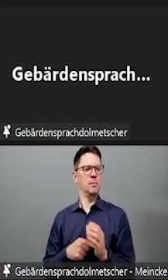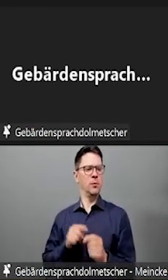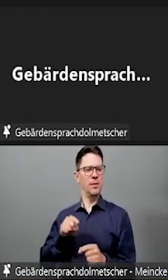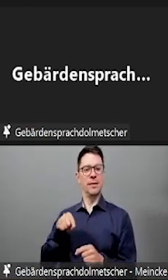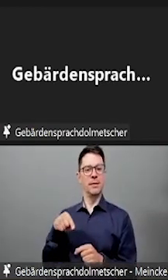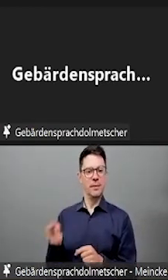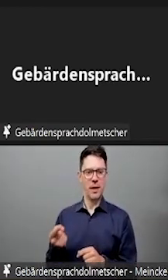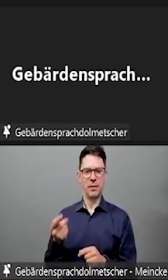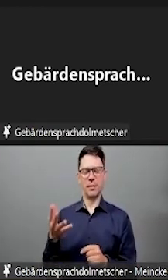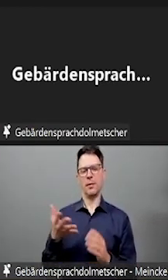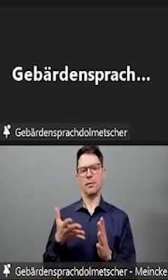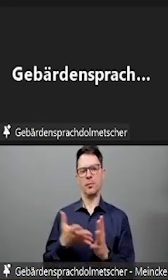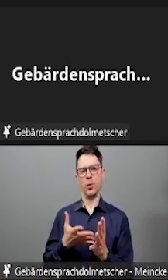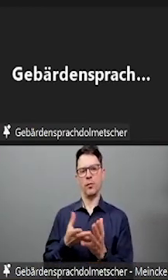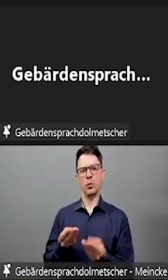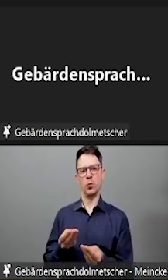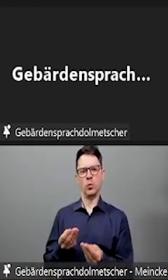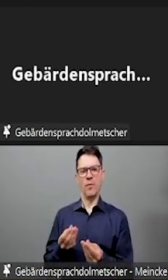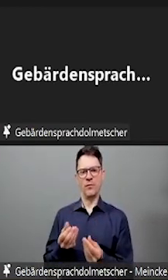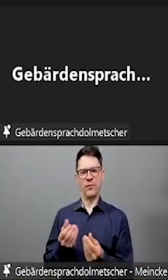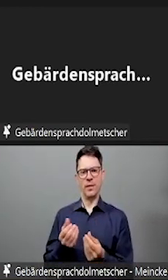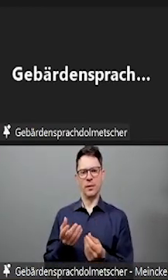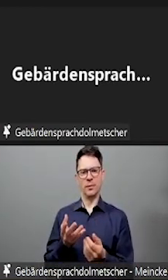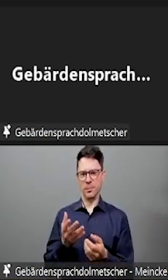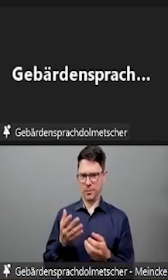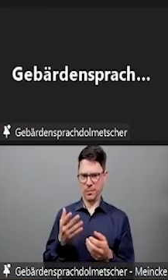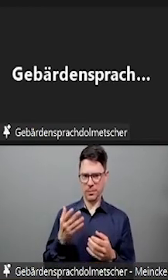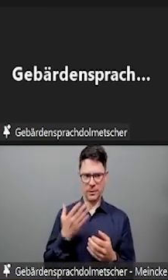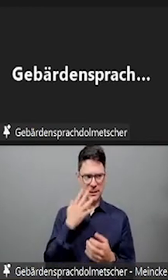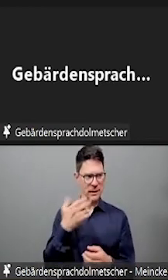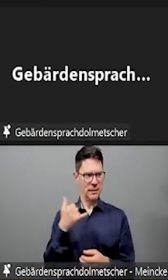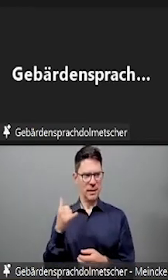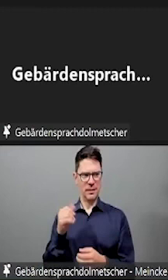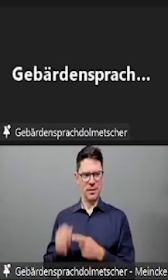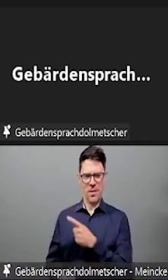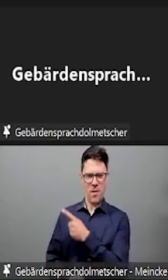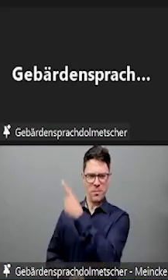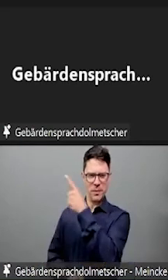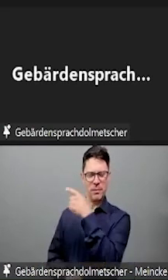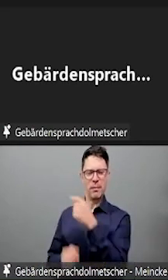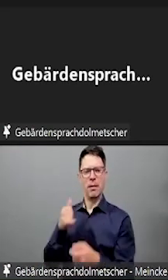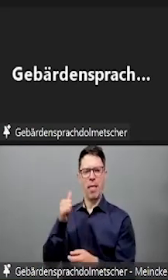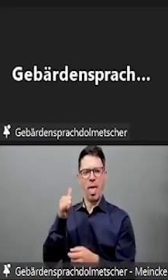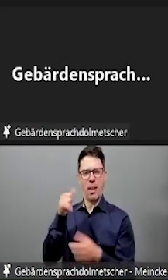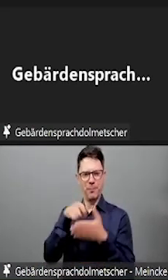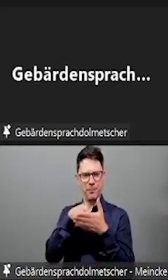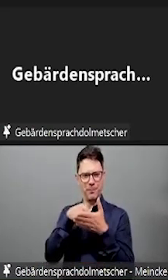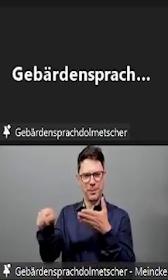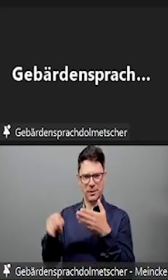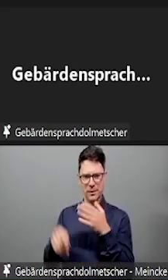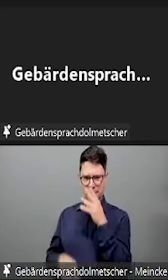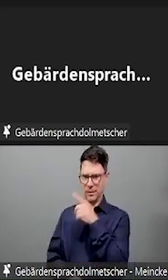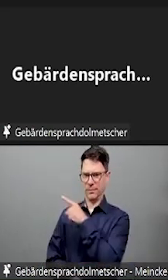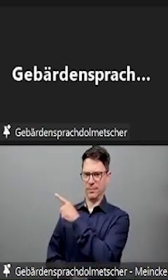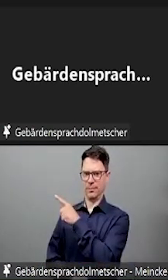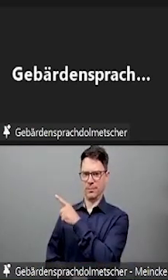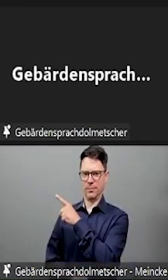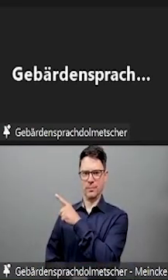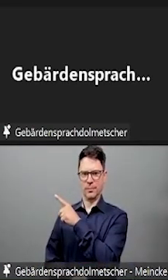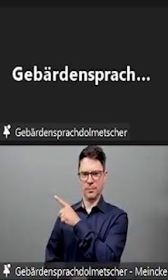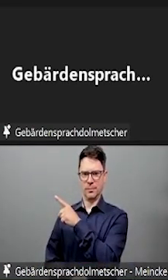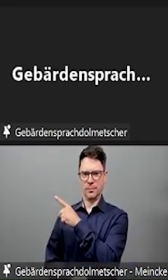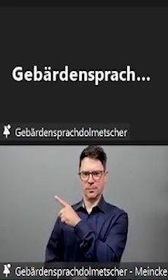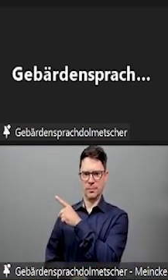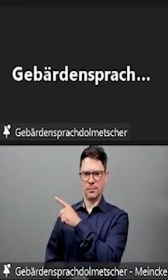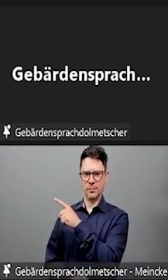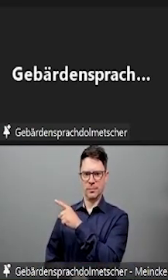nicht verändert werden. Da gehe ich aber gleich nochmal genauer ein, was man trotzdem machen kann. Und als zweiten Punkt haben wir im didaktischen